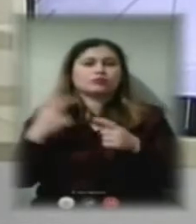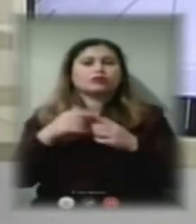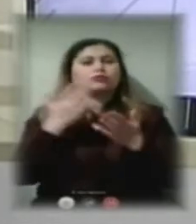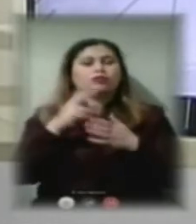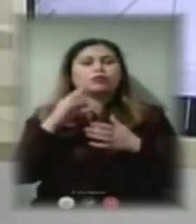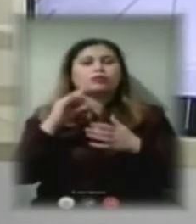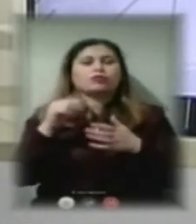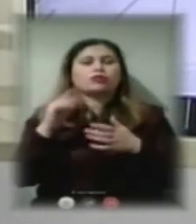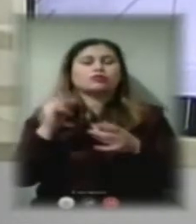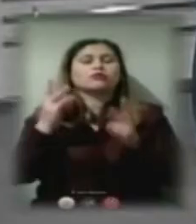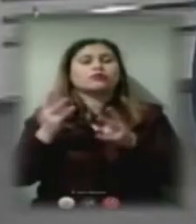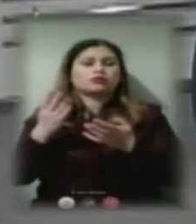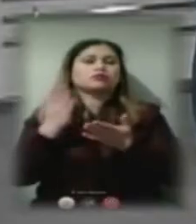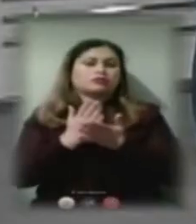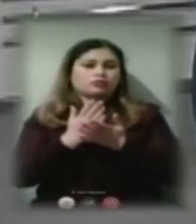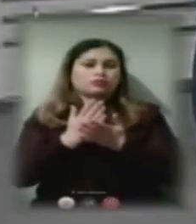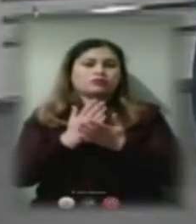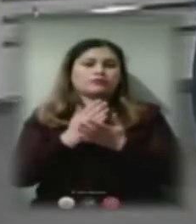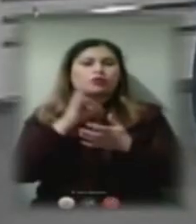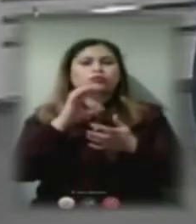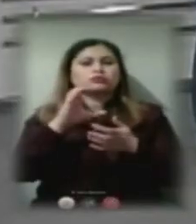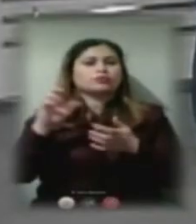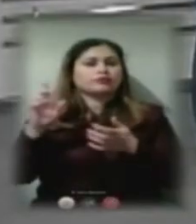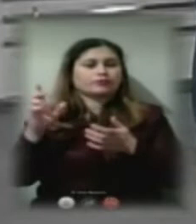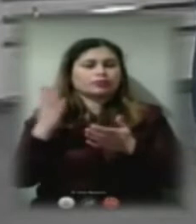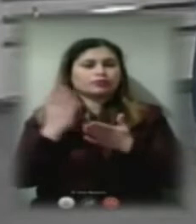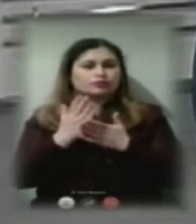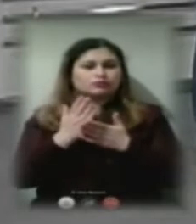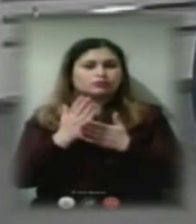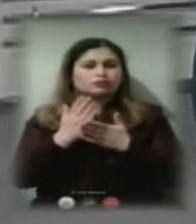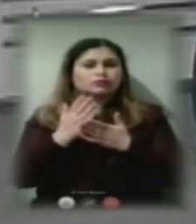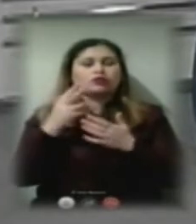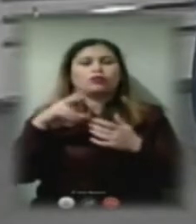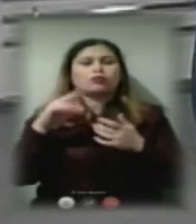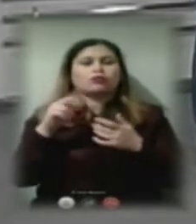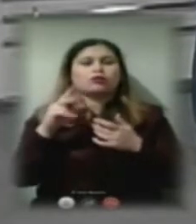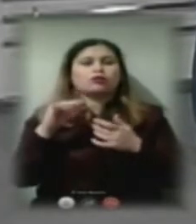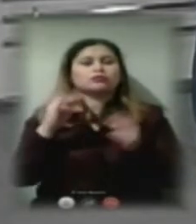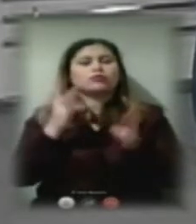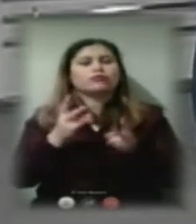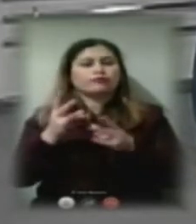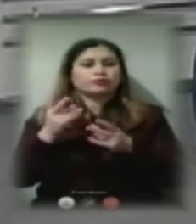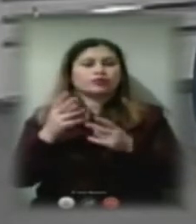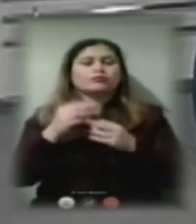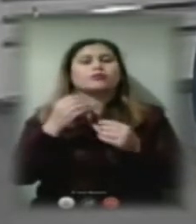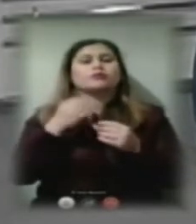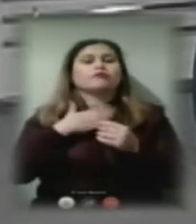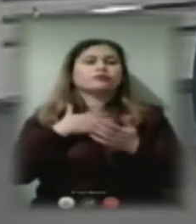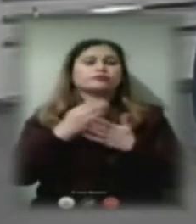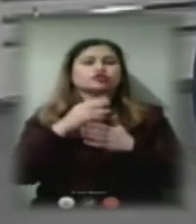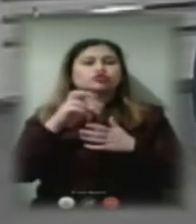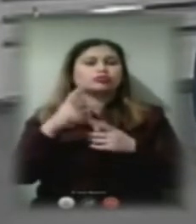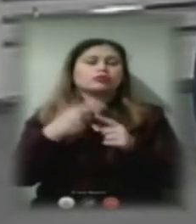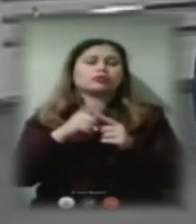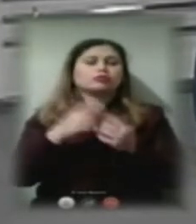в ОСМББ, є якісь локальні аварії в приватних ЖЕКах. Це стосується 1